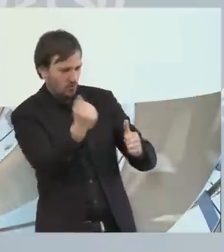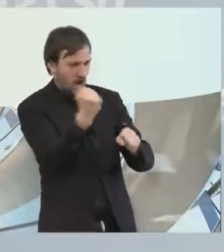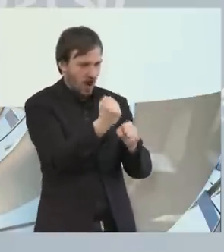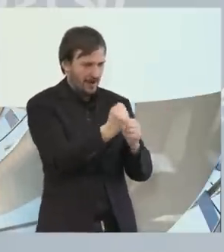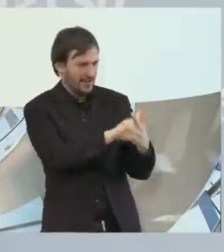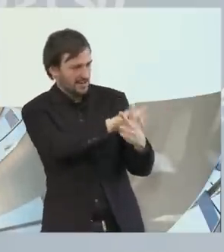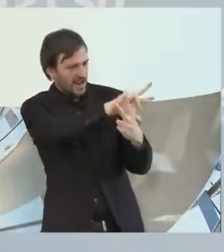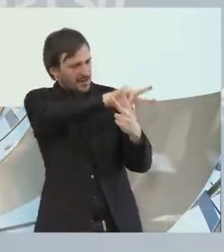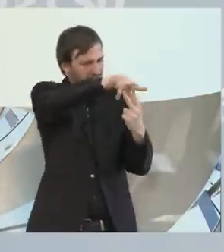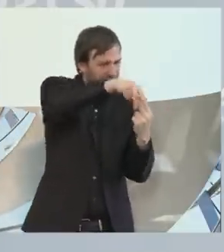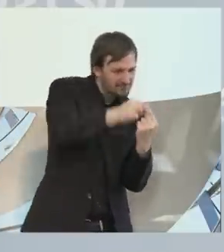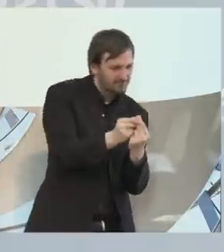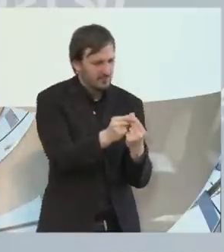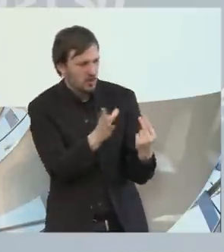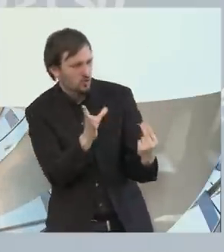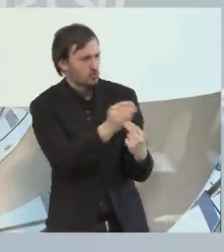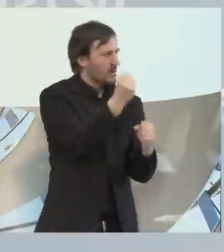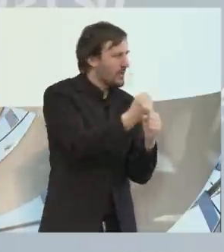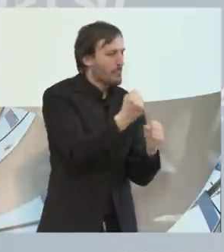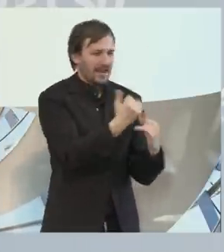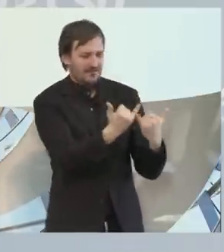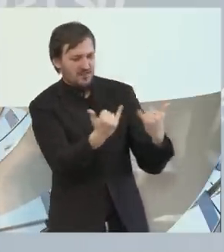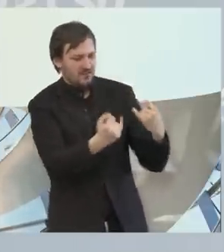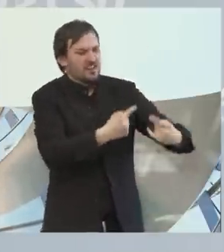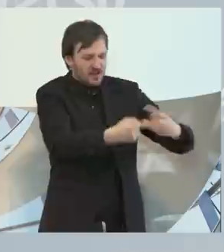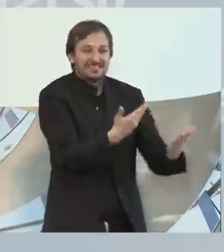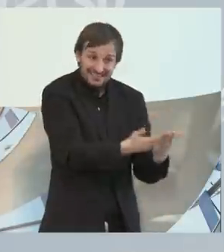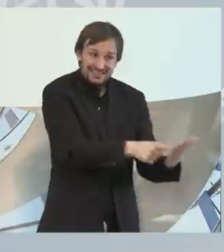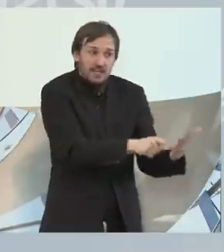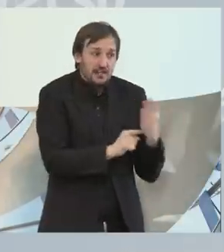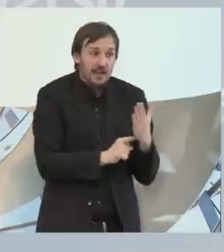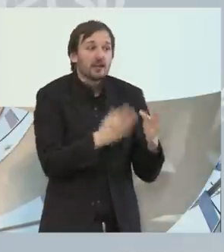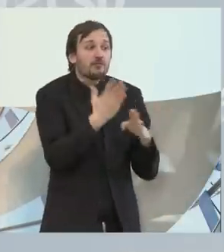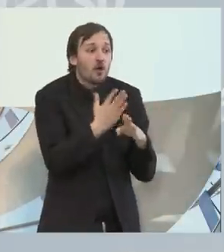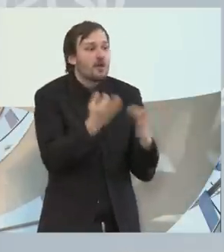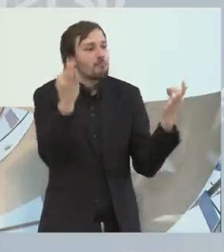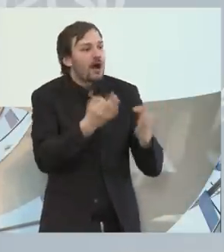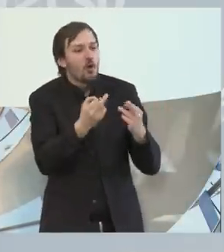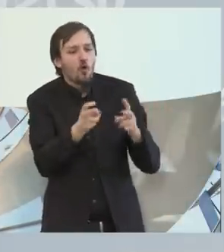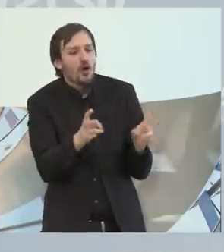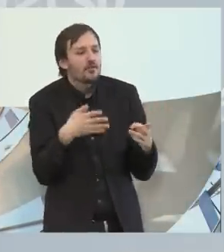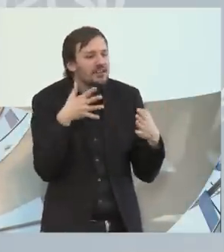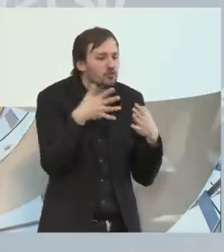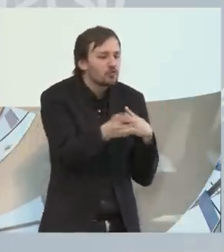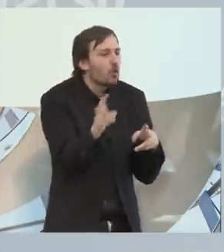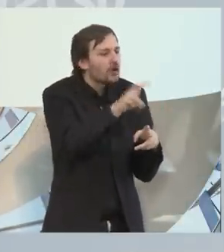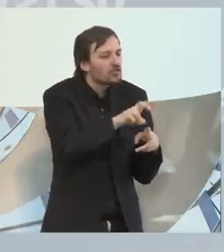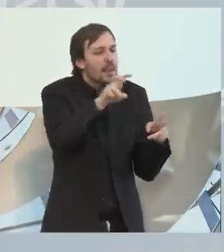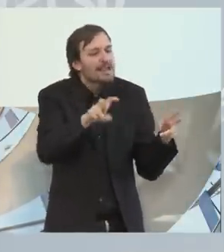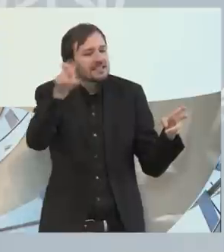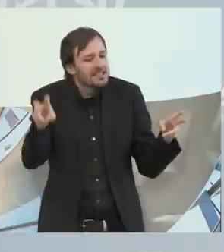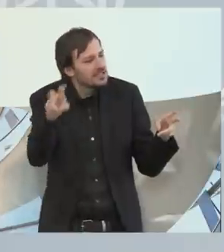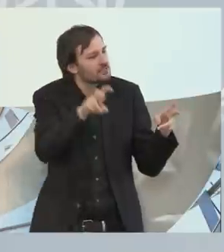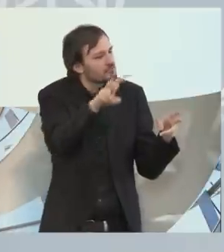dann möglich ist, wenn man Durchlässigkeit und soziale Mindeststandards und